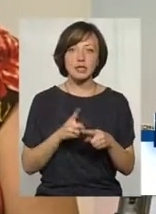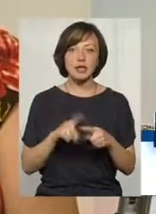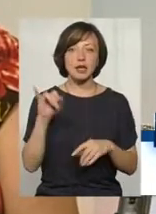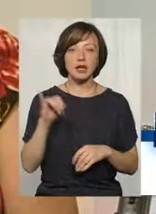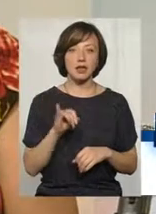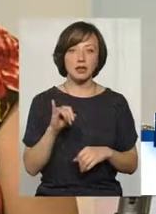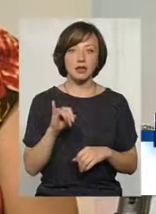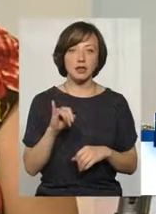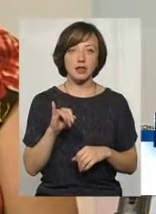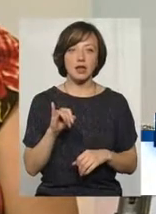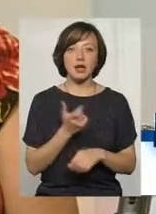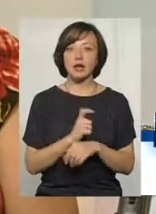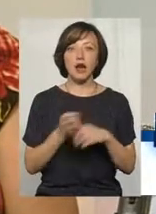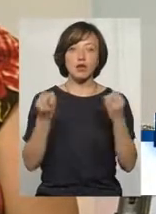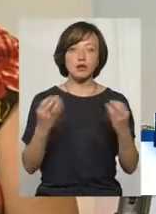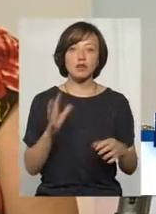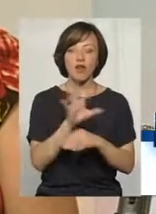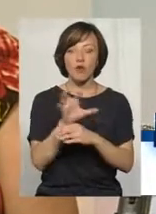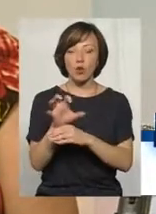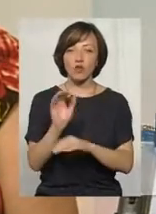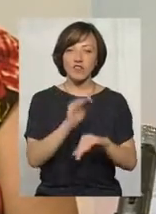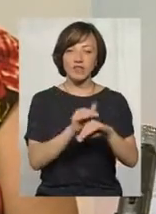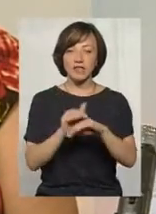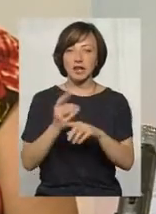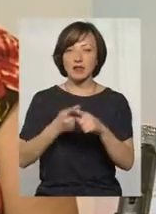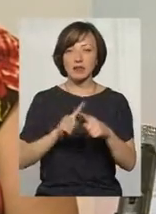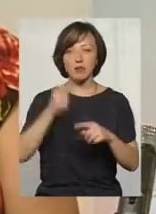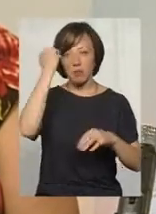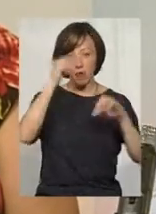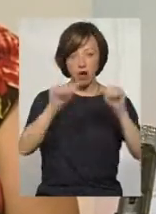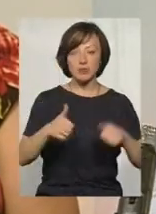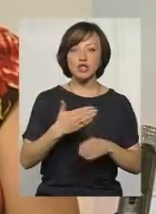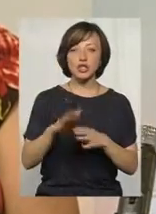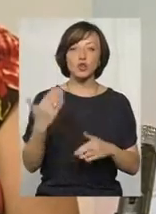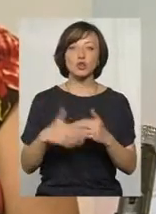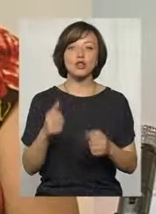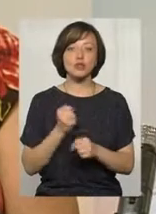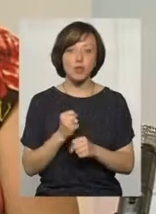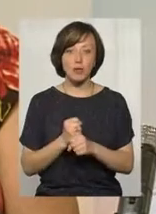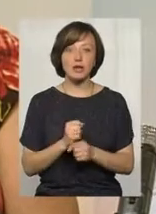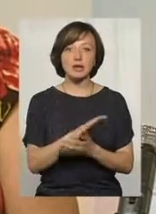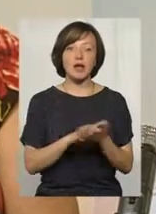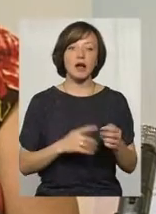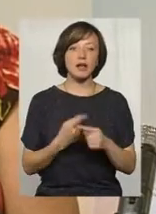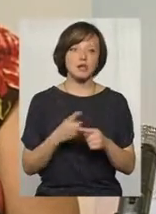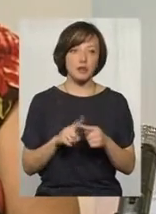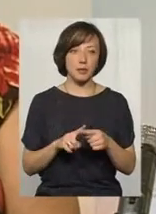найпростіше – фотофіксація цих пам'яток, це частина цієї роботи вже зроблена. Далі це